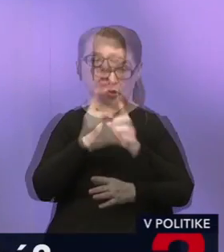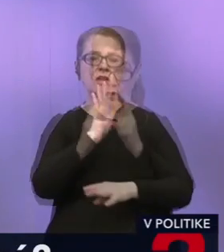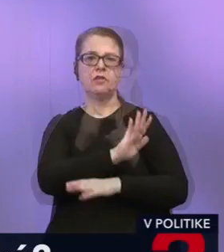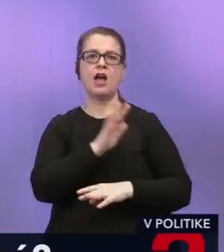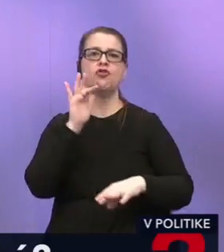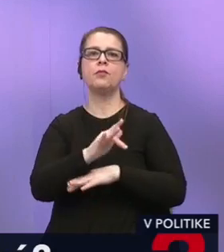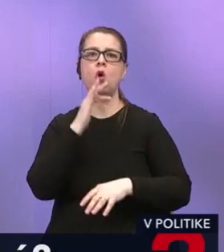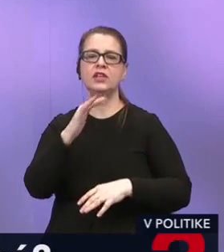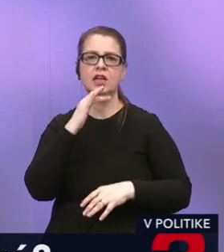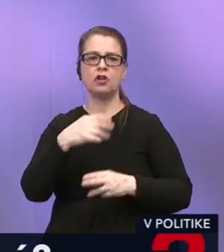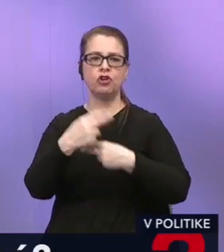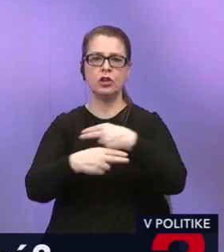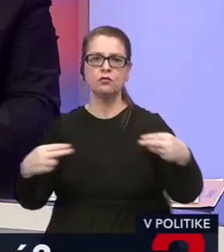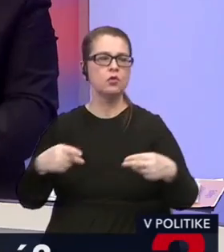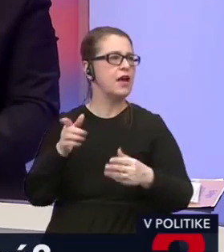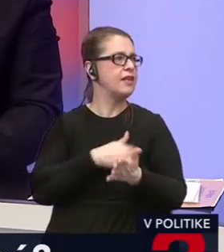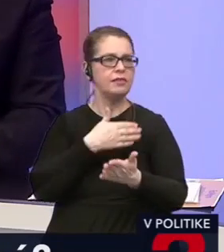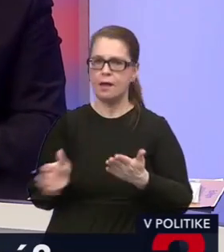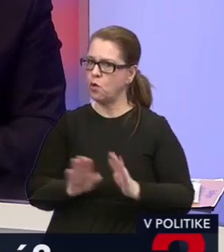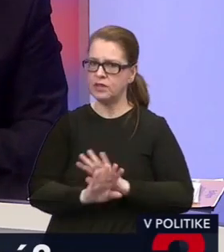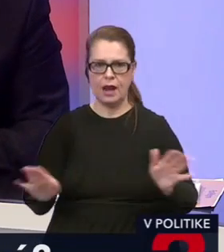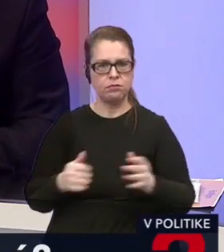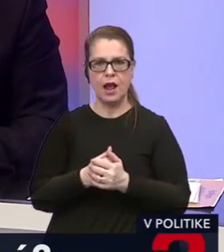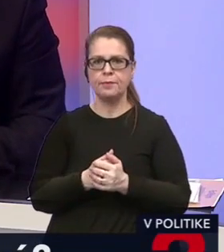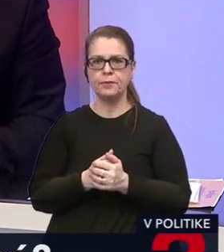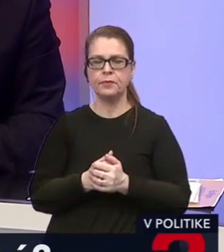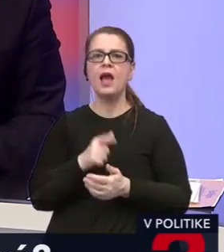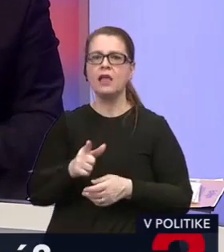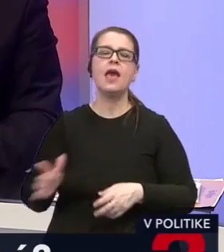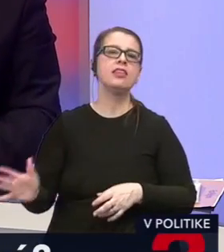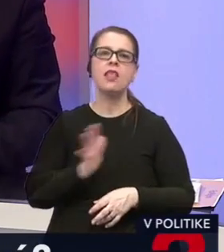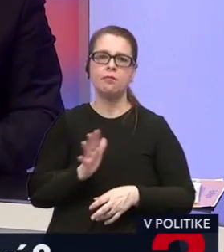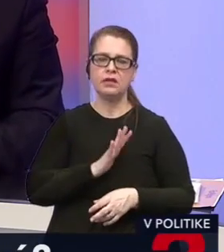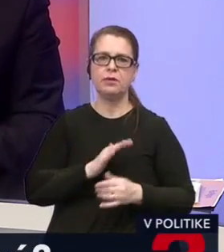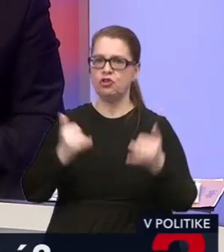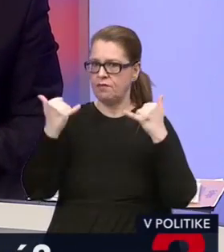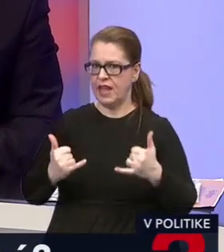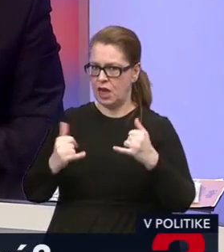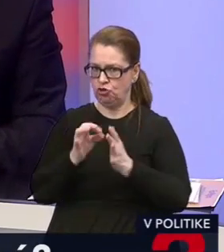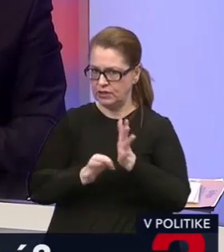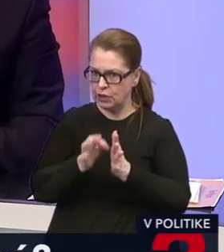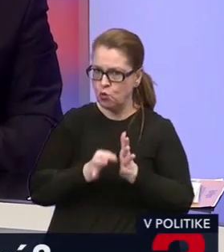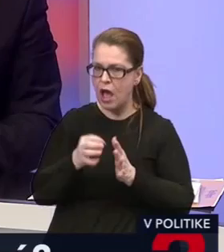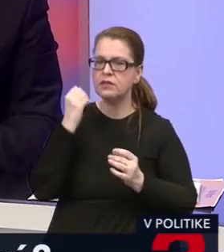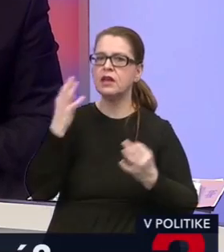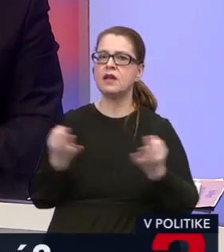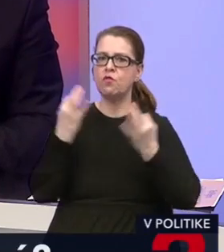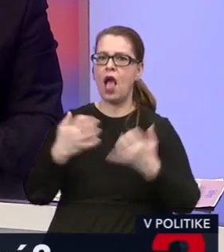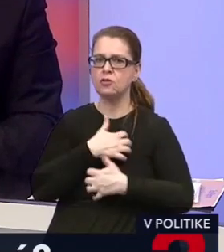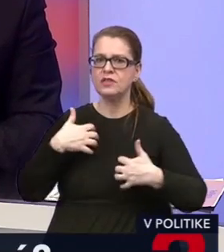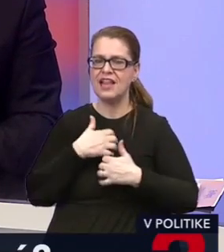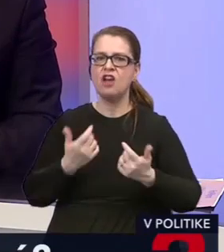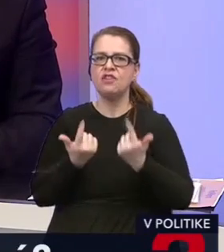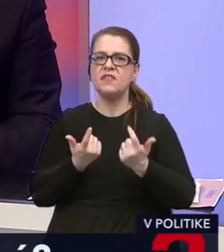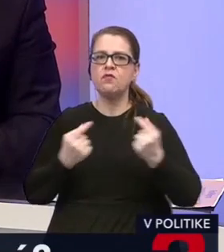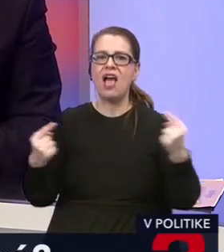práve na to. Zmluva je nepotrebná. Je priam nebezpečná. V súčasnej situácii, keď sa tu niekto snaží eskalovať